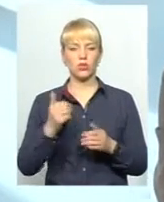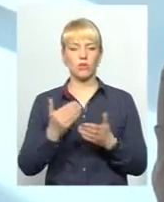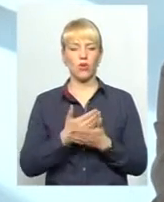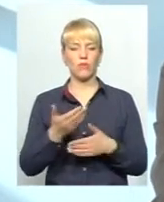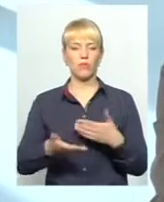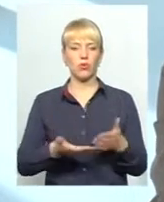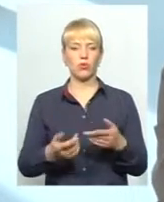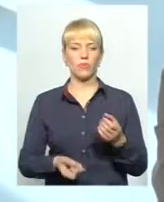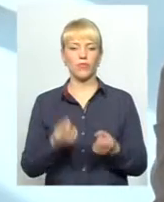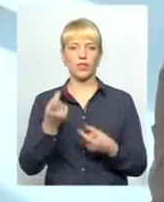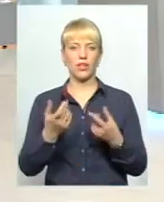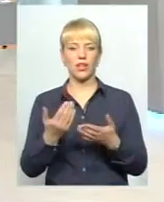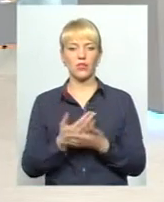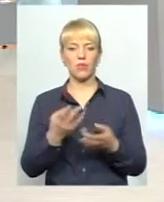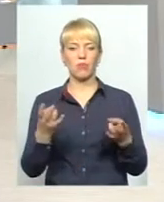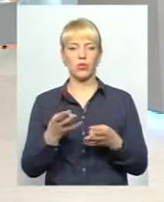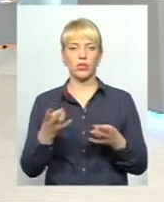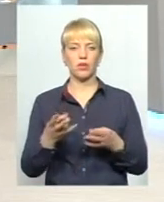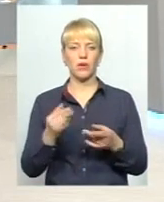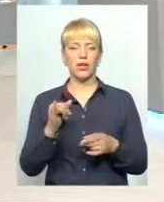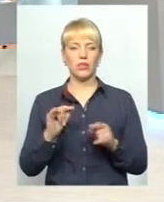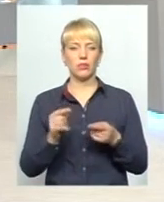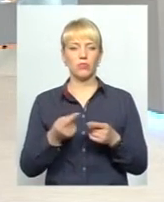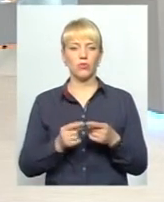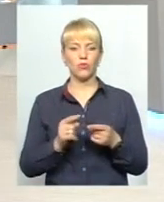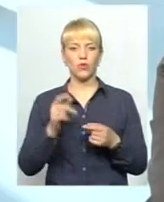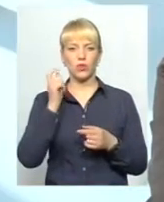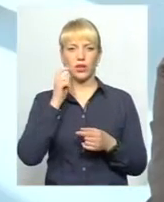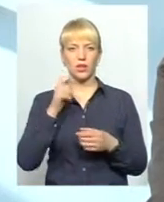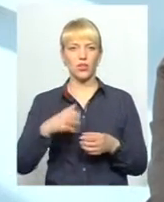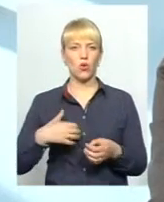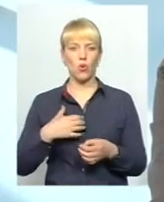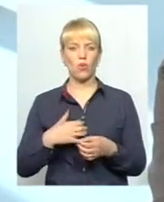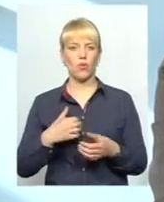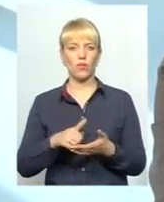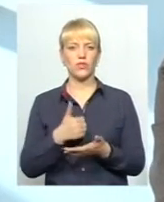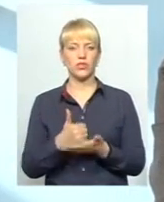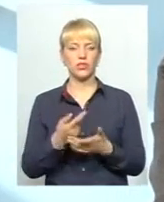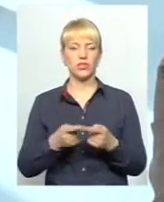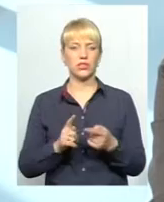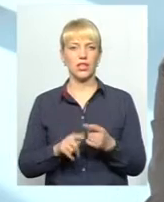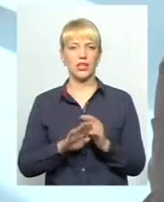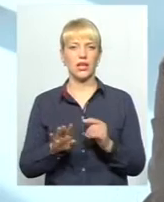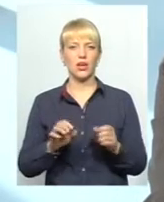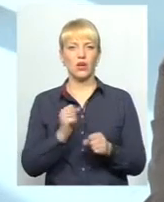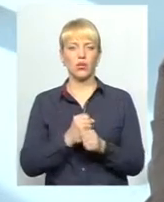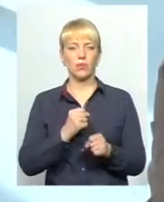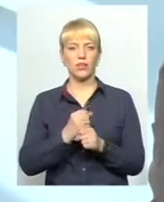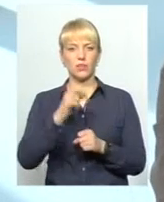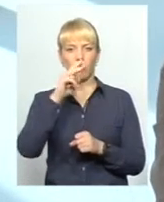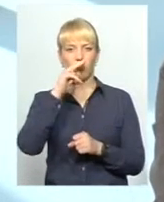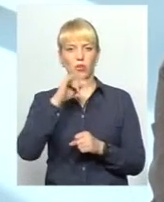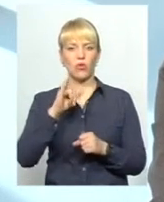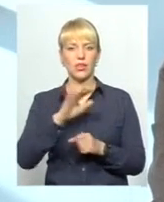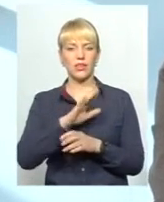кроком виникає ще нова потреба, новий крок. Тому, в принципі, в Україні найголовніше – це не робити помилок і не